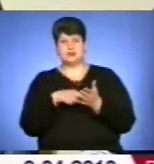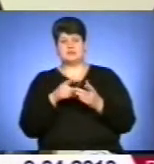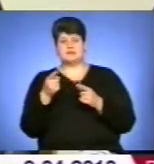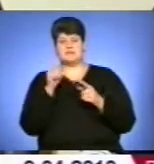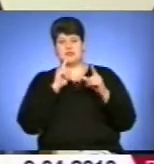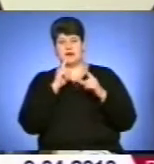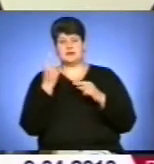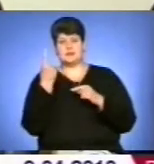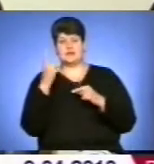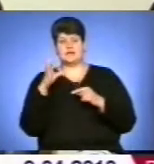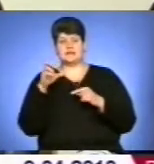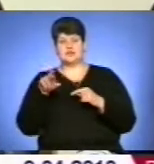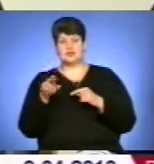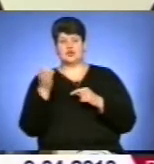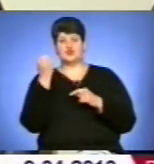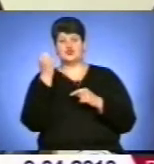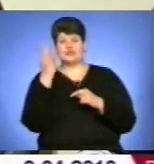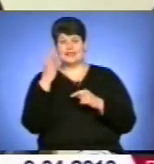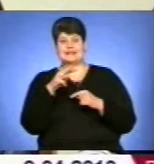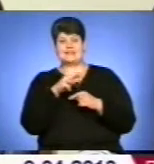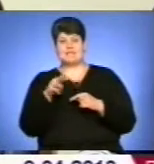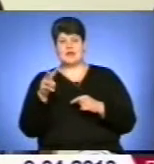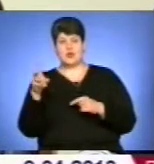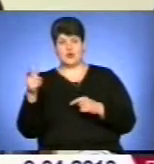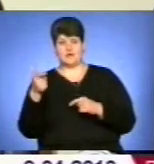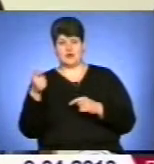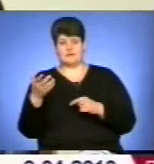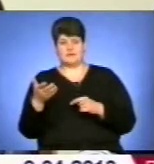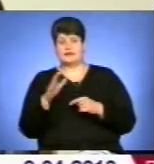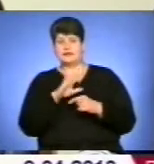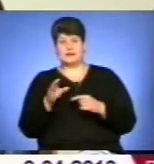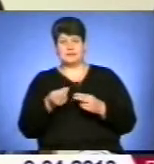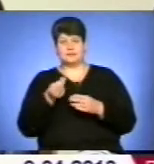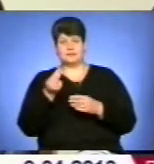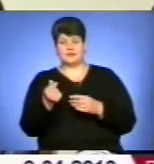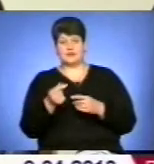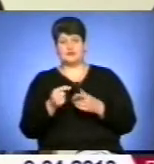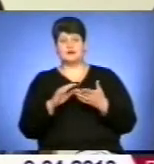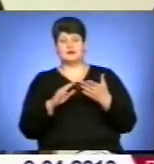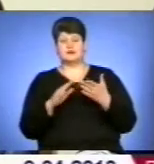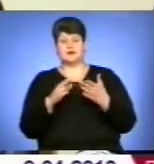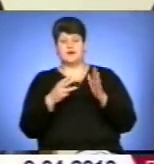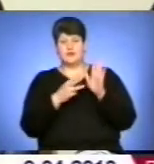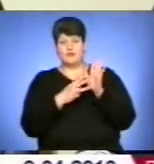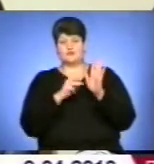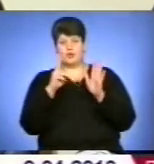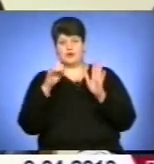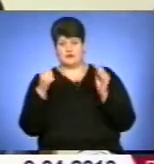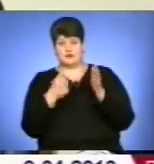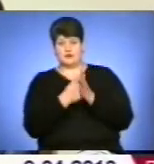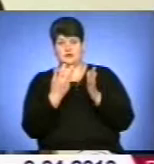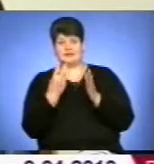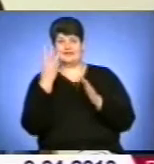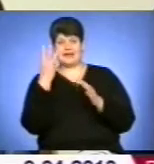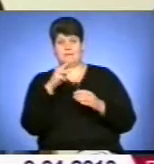січня понад 14,5 млн грн. Залишок непрофінансованих коштів вже станом на 8 квітня понад 3 млн